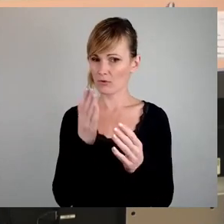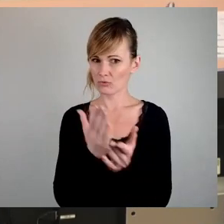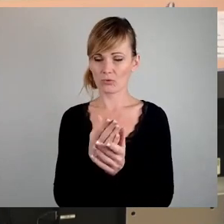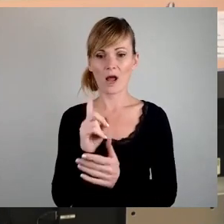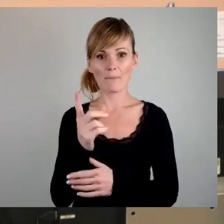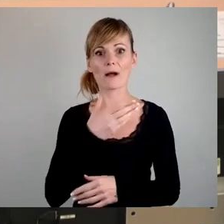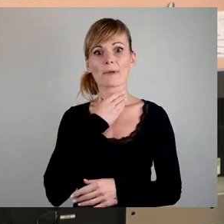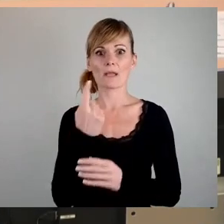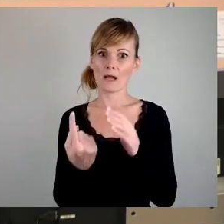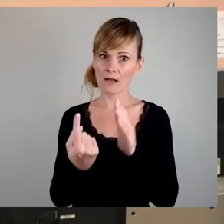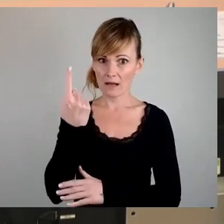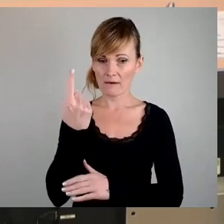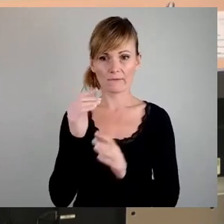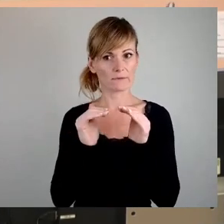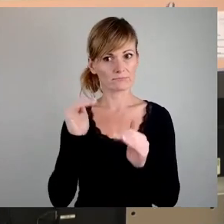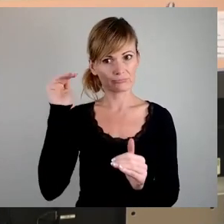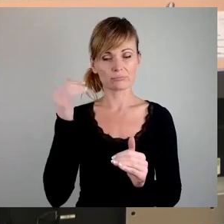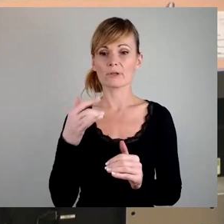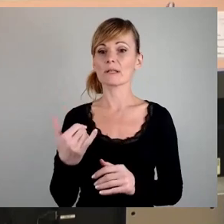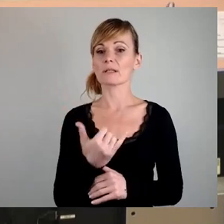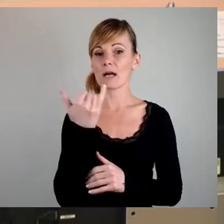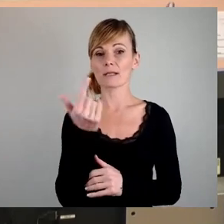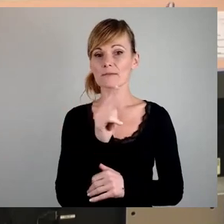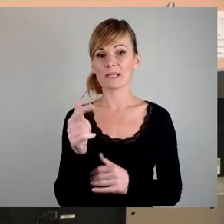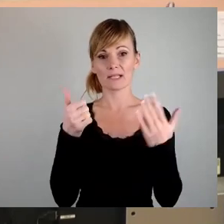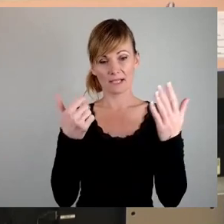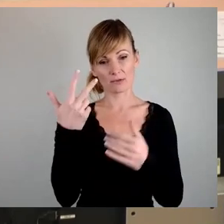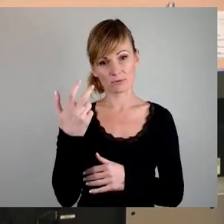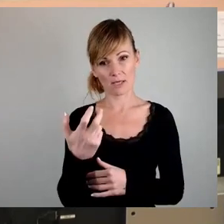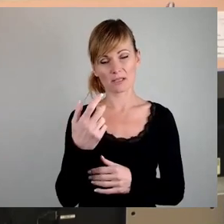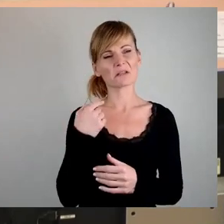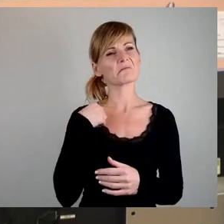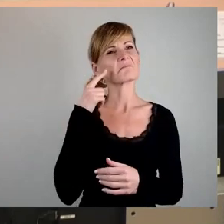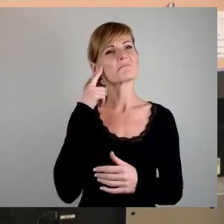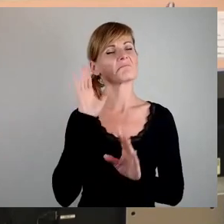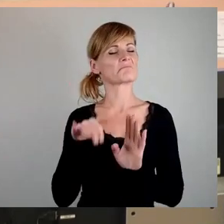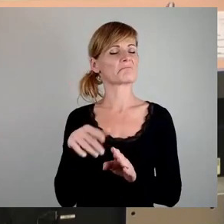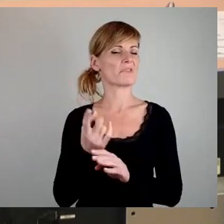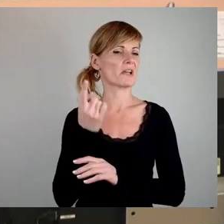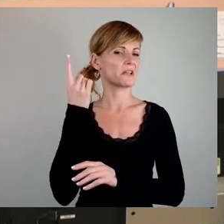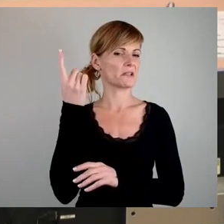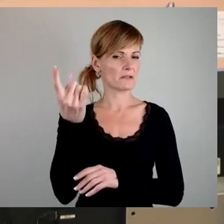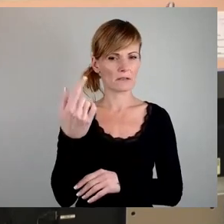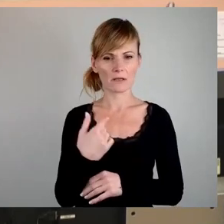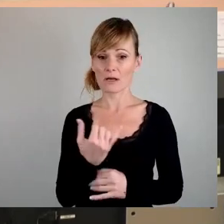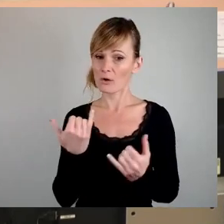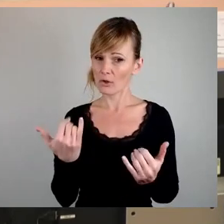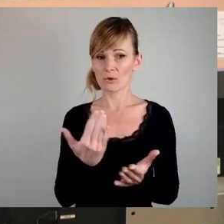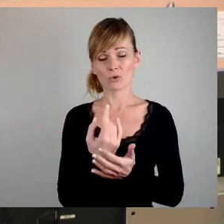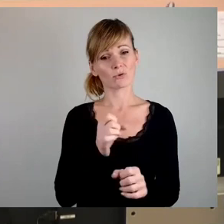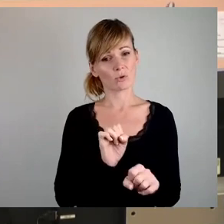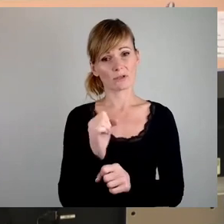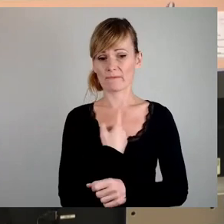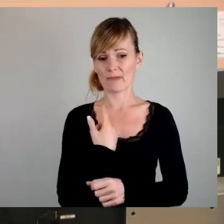2036 scheint noch weit entfernt, doch ist es Teil unserer Verantwortung, schon heute daran zu denken, wie es